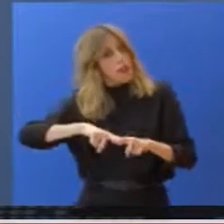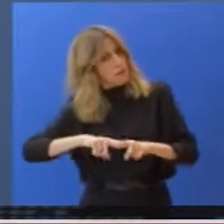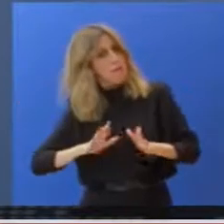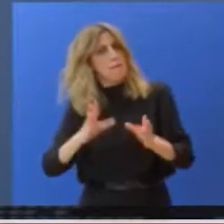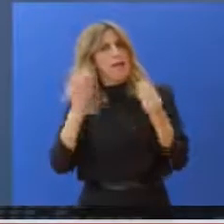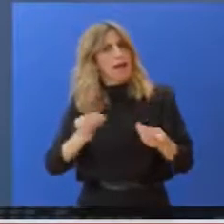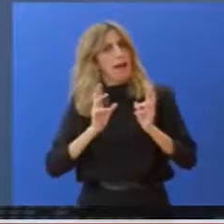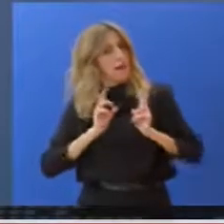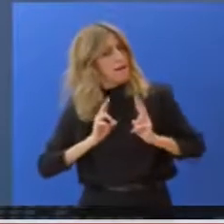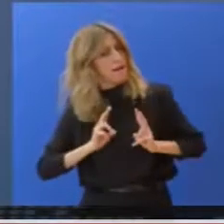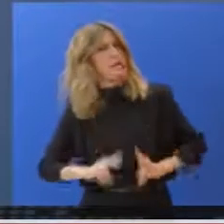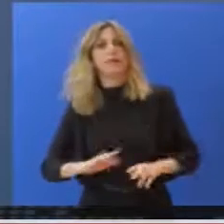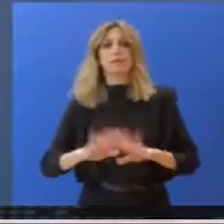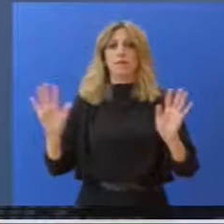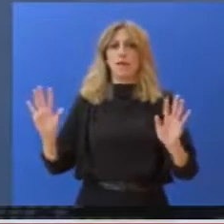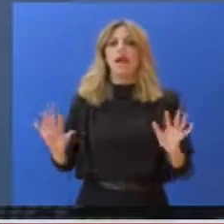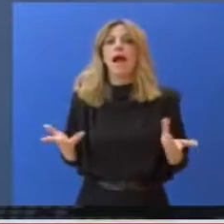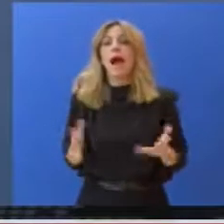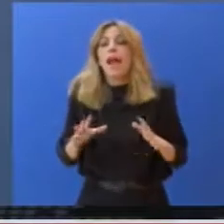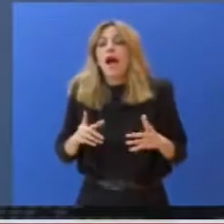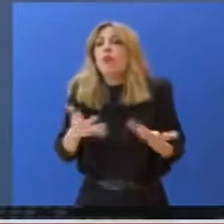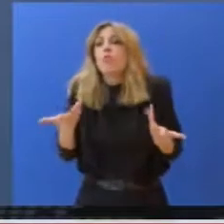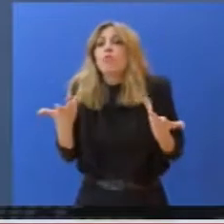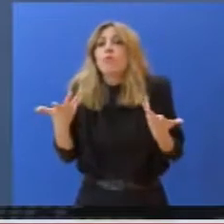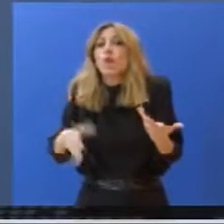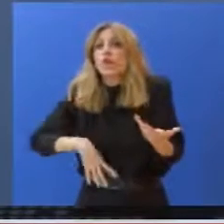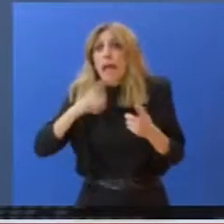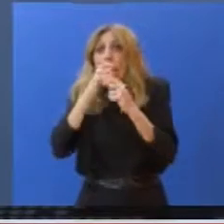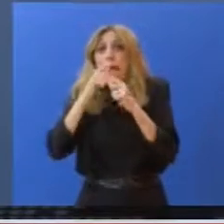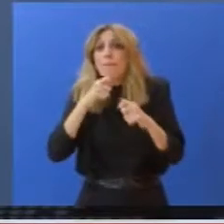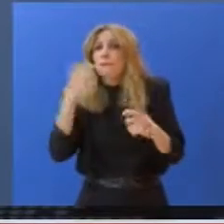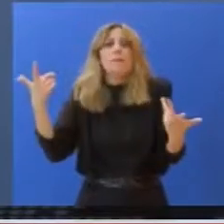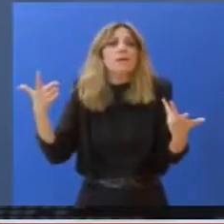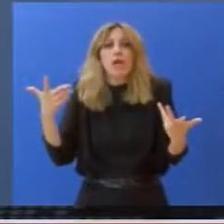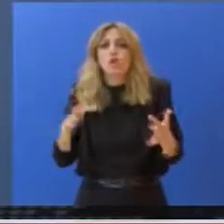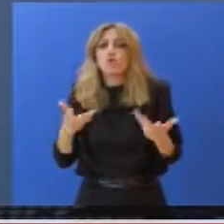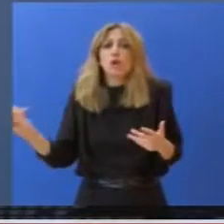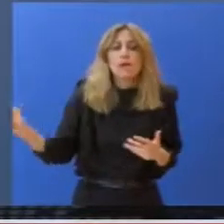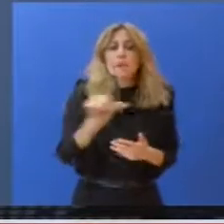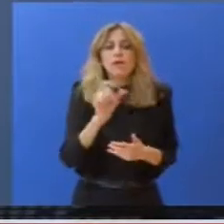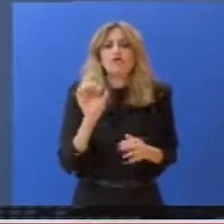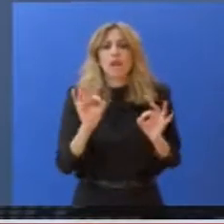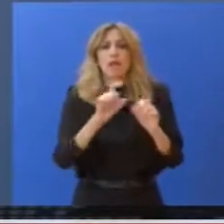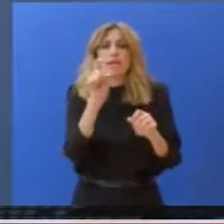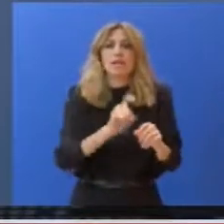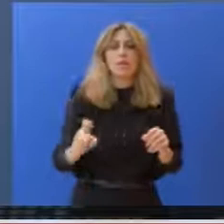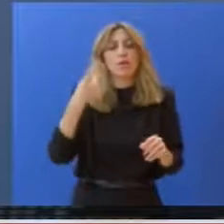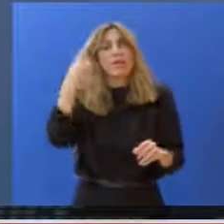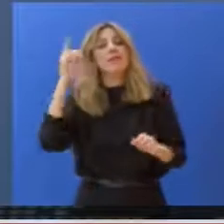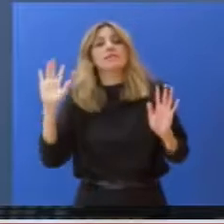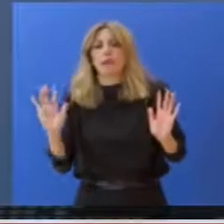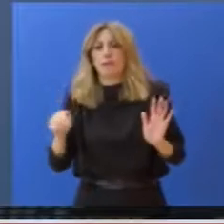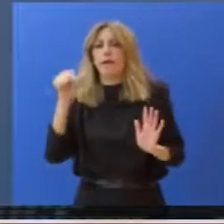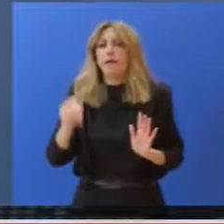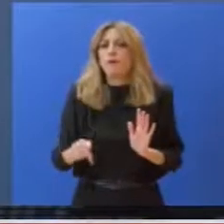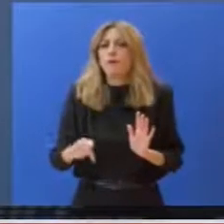της επιστροφής εξαρτάται από όλους μας, καθώς τίποτα δεν έχει κριθεί οριστικά. Δημοσιεύματα για αποτιθέμενα σχέδια που αφορούν στην άρση